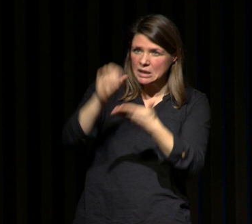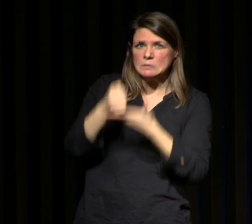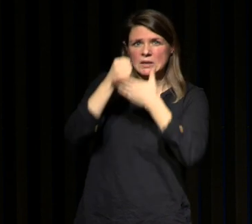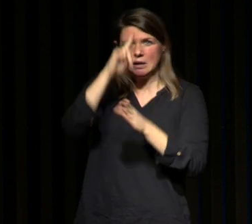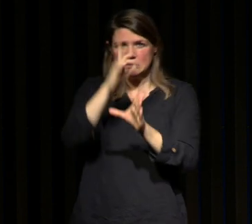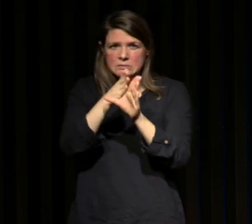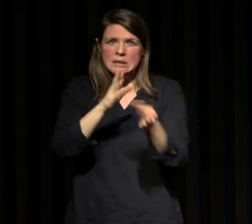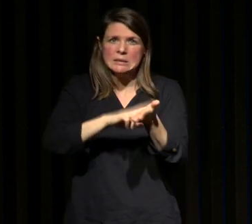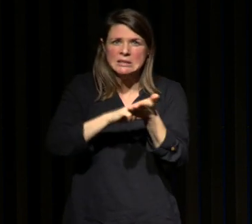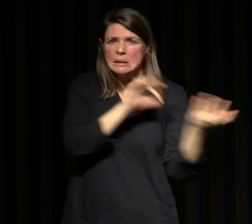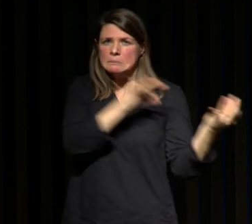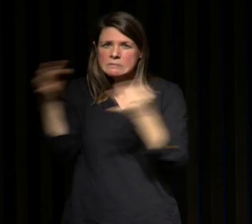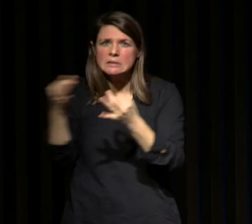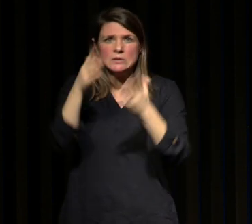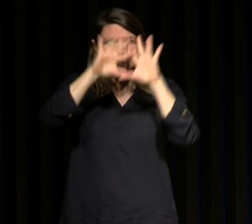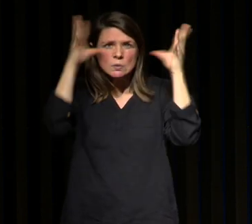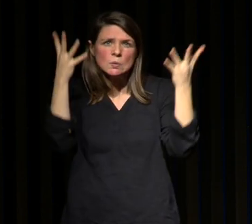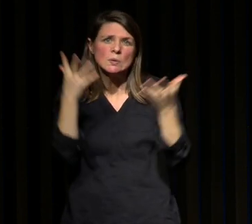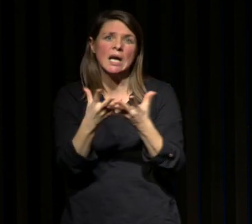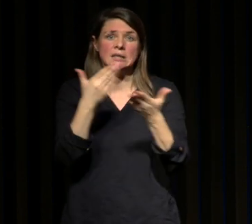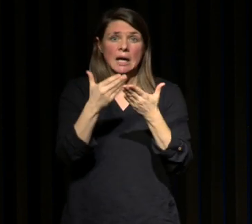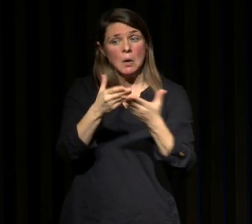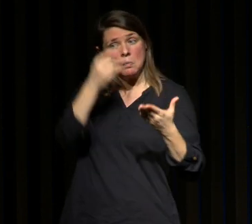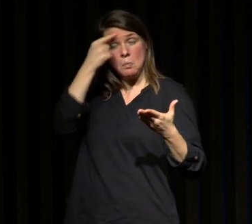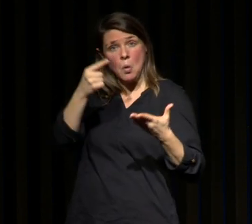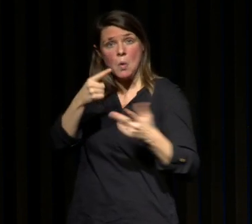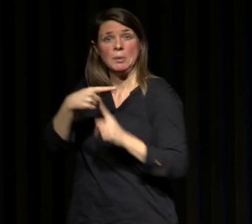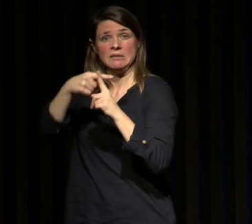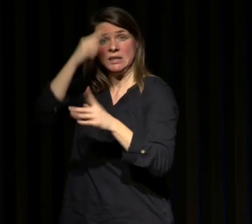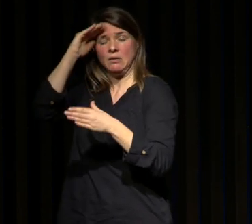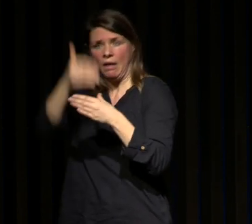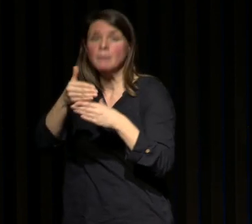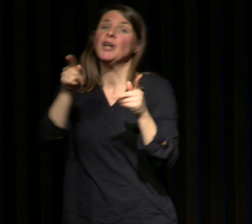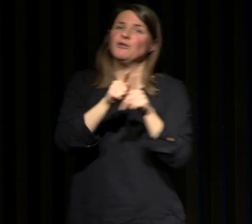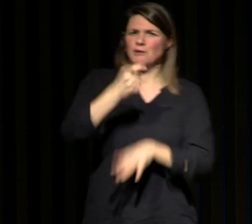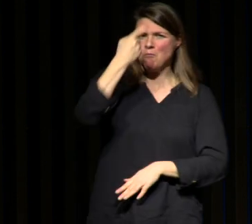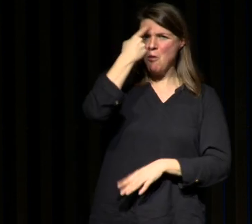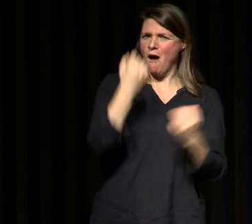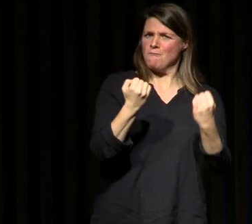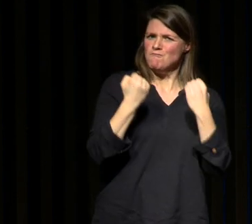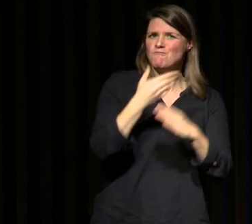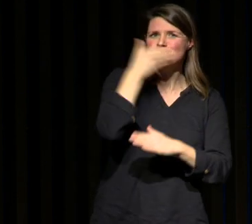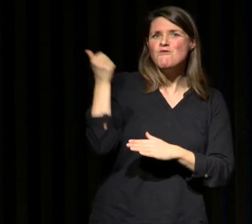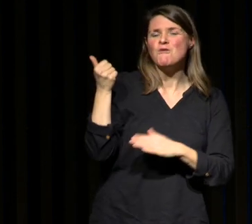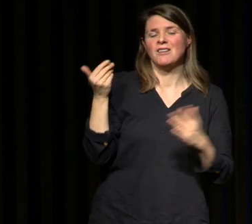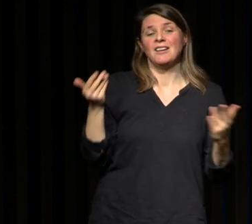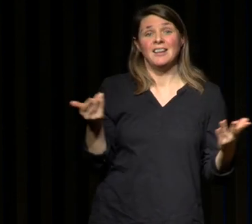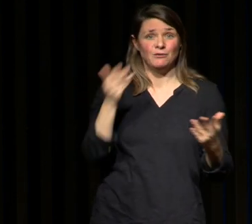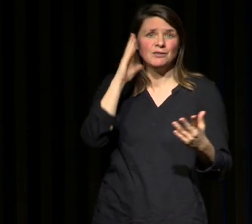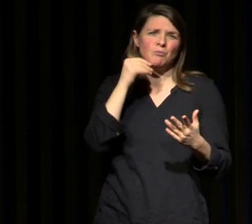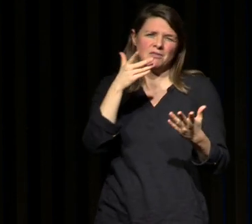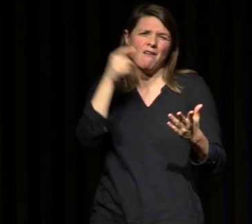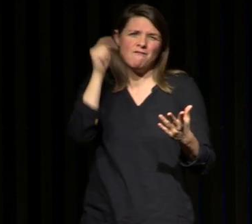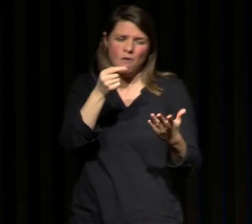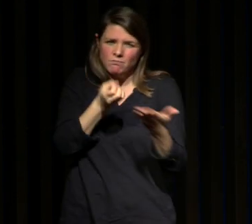et une rythmicité on voit que ça ne marche pas que sur le sommeil ça marche aussi sur l'humeur et sur le moral et je crois que le message à